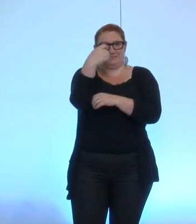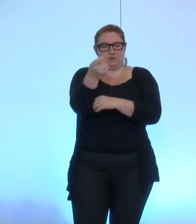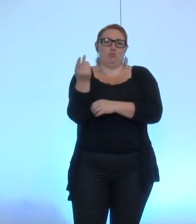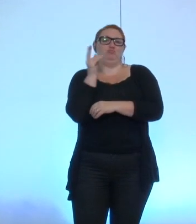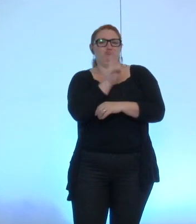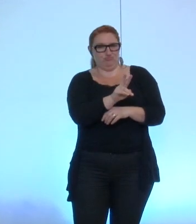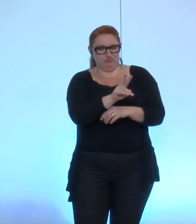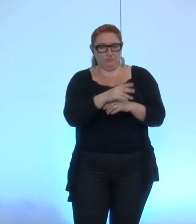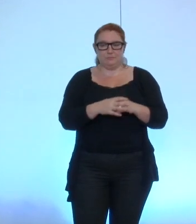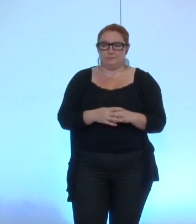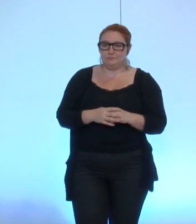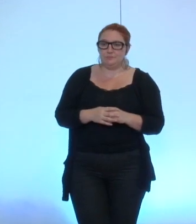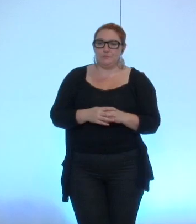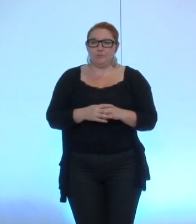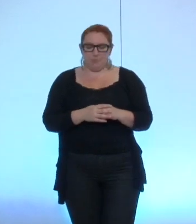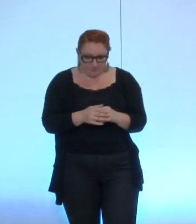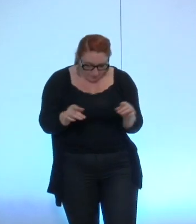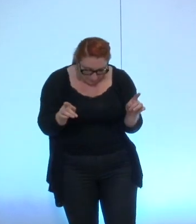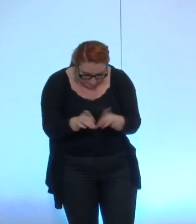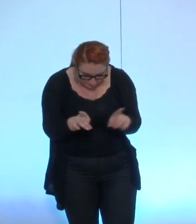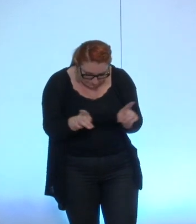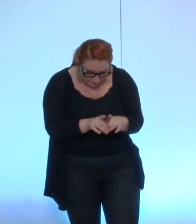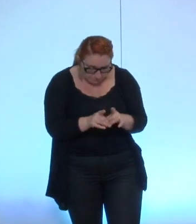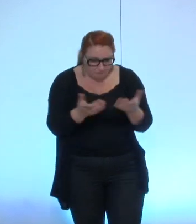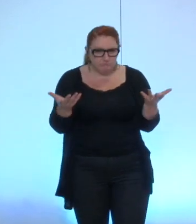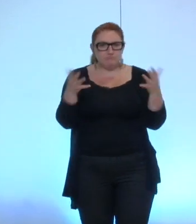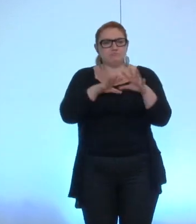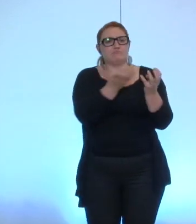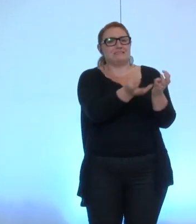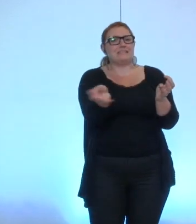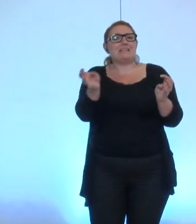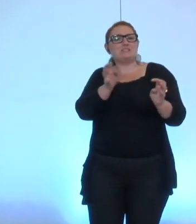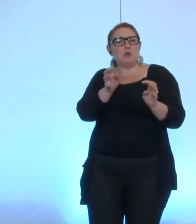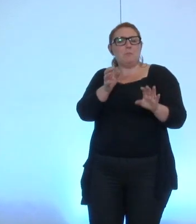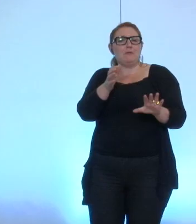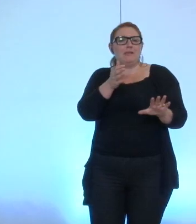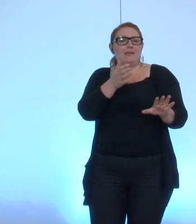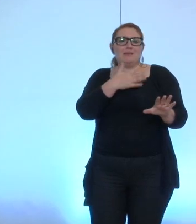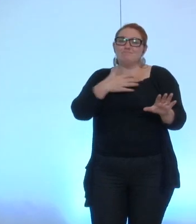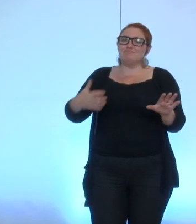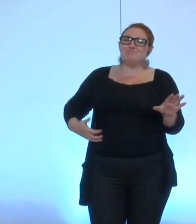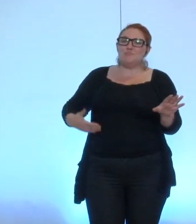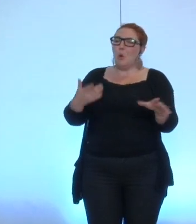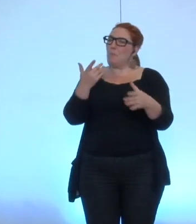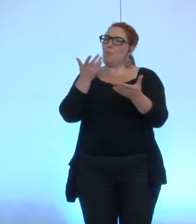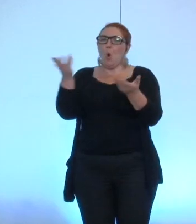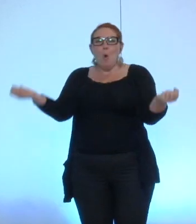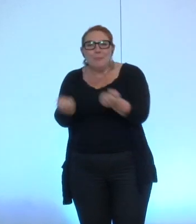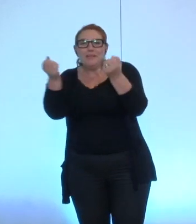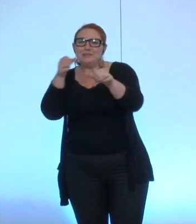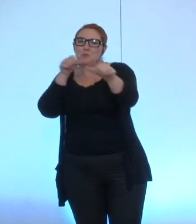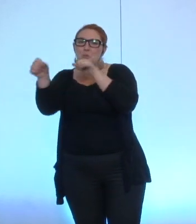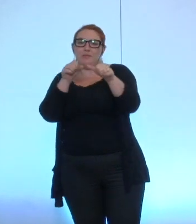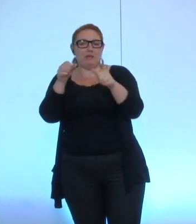Les éléments concernant l'adaptation de notre Assemblée aux moyens modernes de la communication. Et nous pouvons